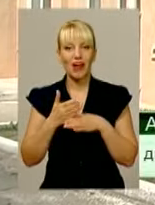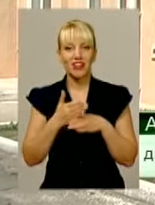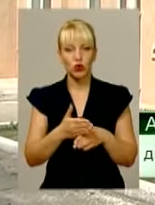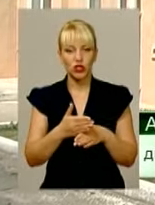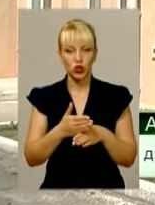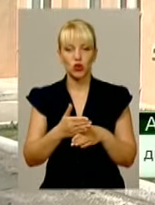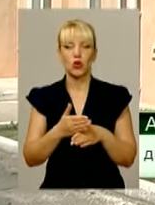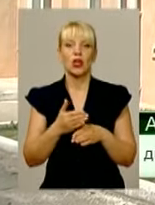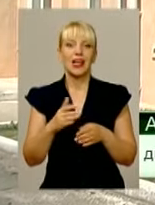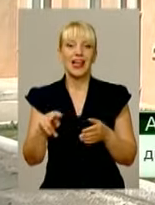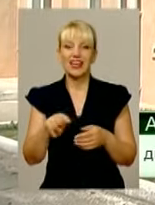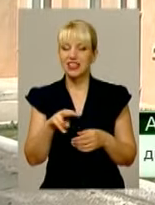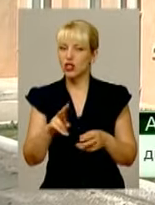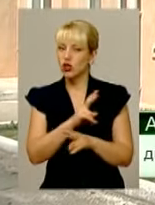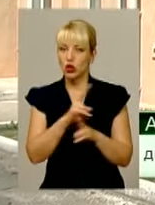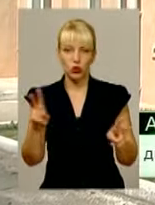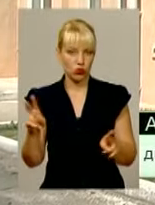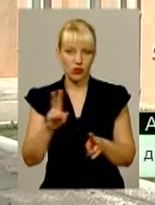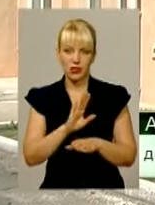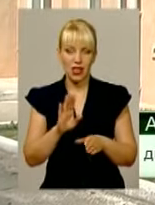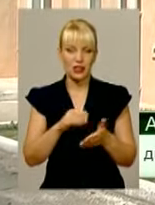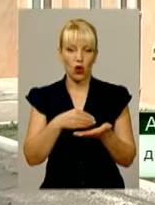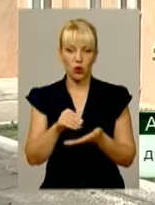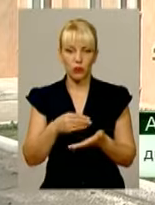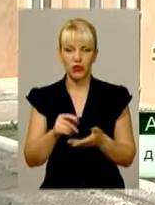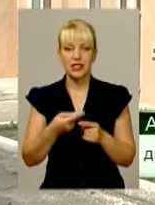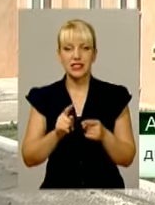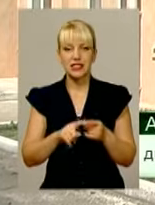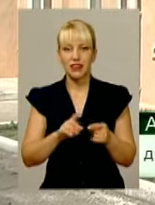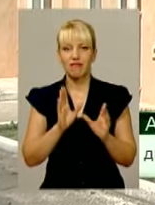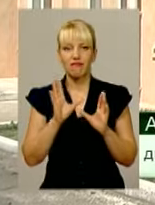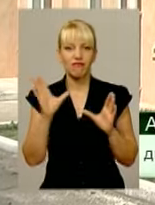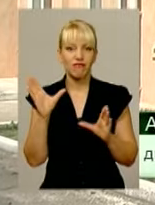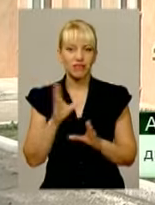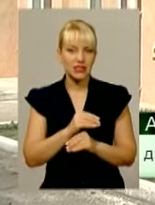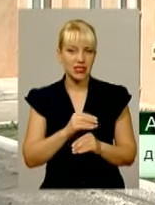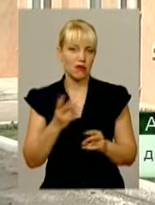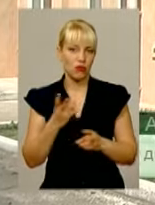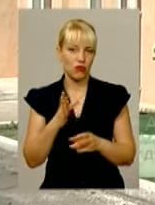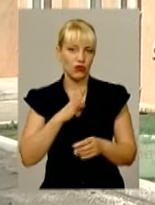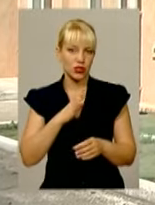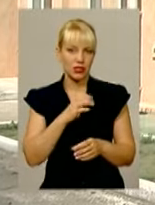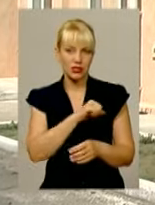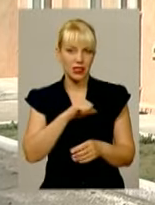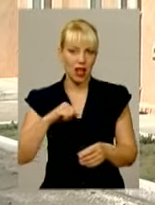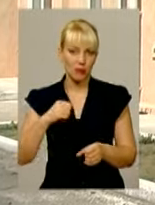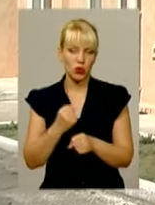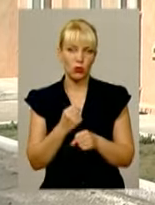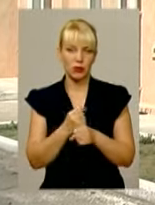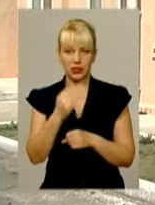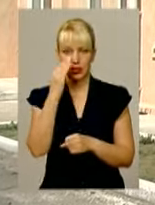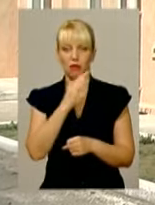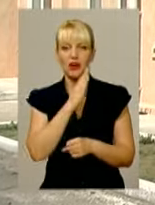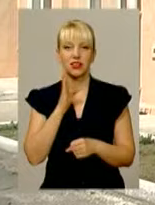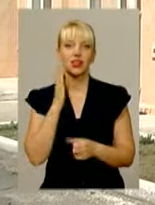закуповує. Фактично, це на сьогоднішній день повинно визначатися виключно позицією батьків. Якщо